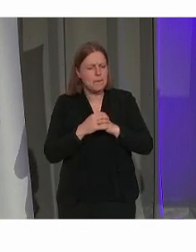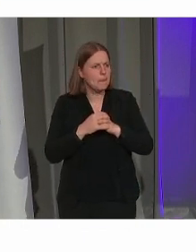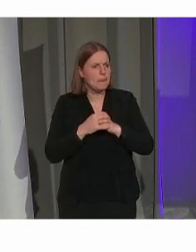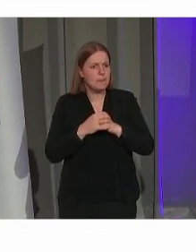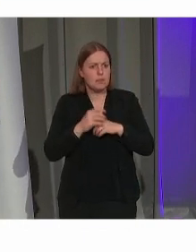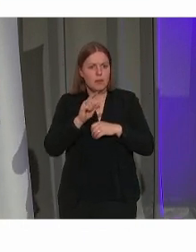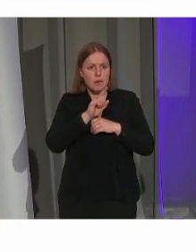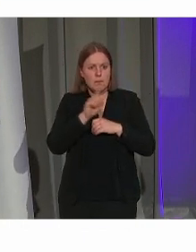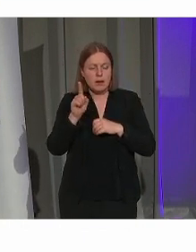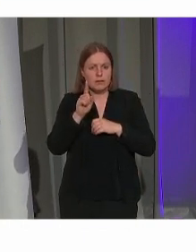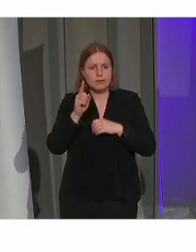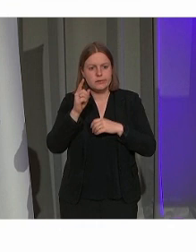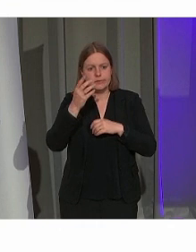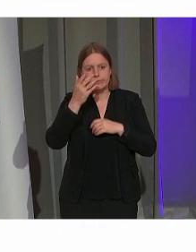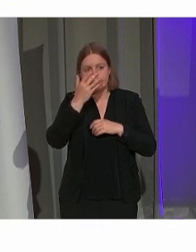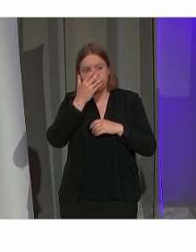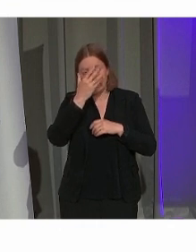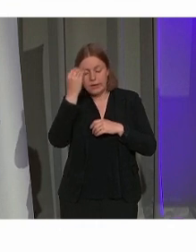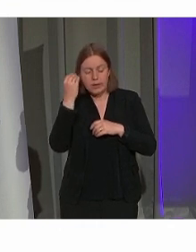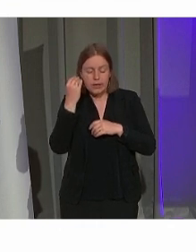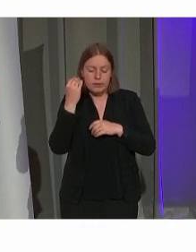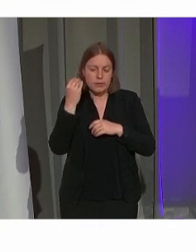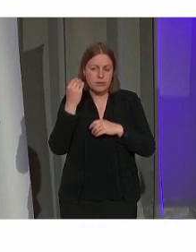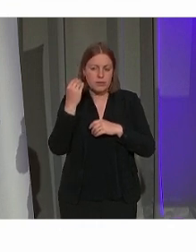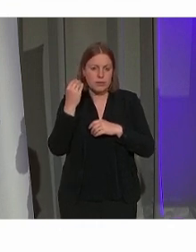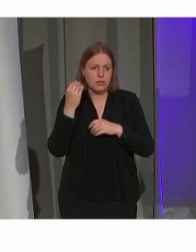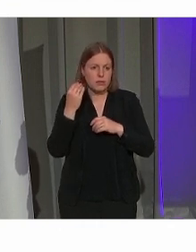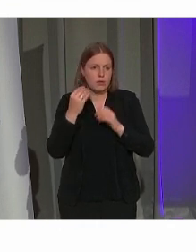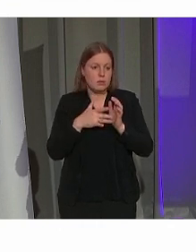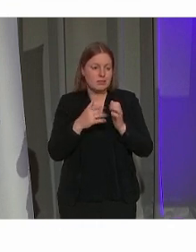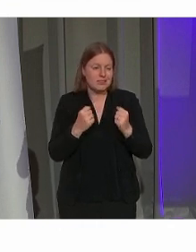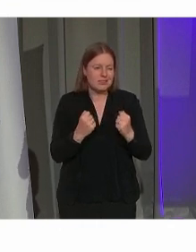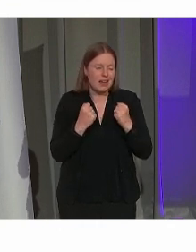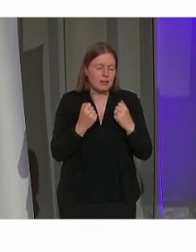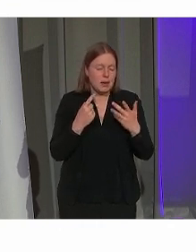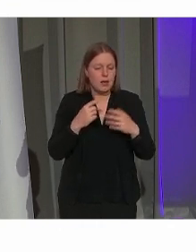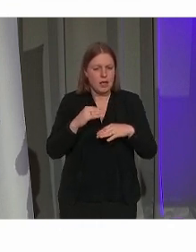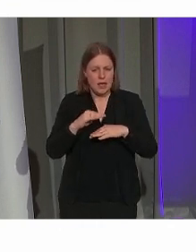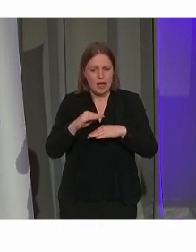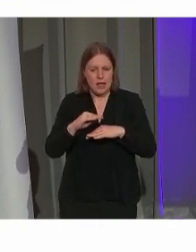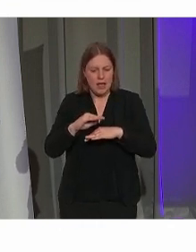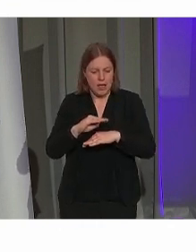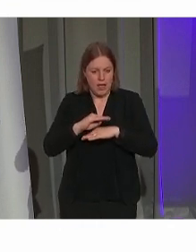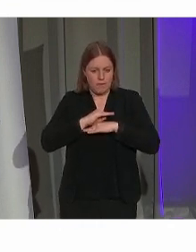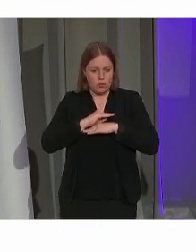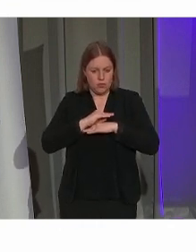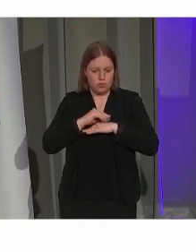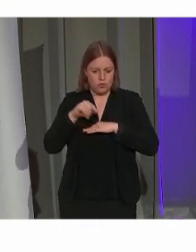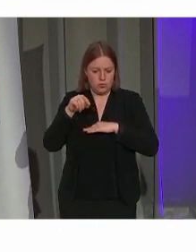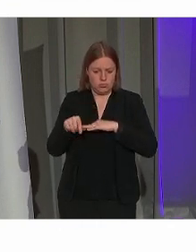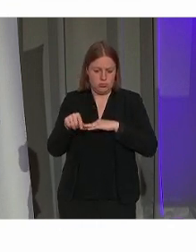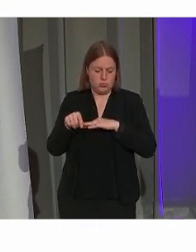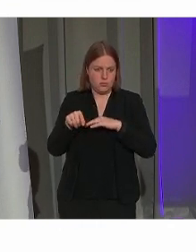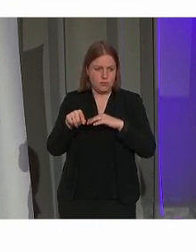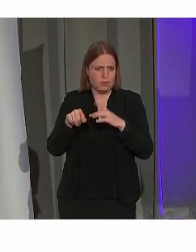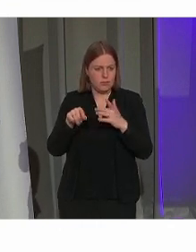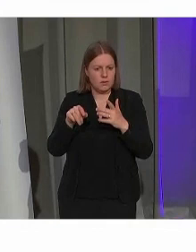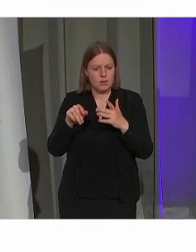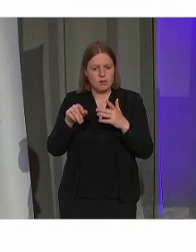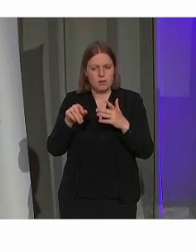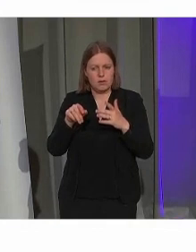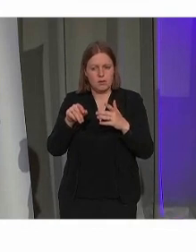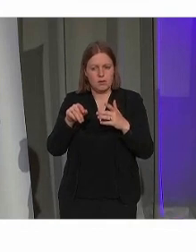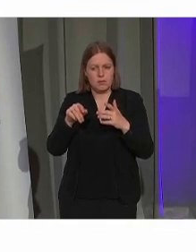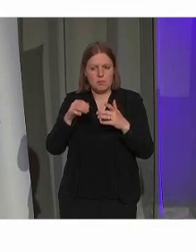Onderschat niet, en dat is in belangrijke mate, hun kracht en hun sterkte. Maar erfgoedzorgers in eerste instantie worden voornamelijk